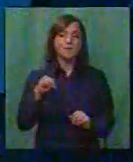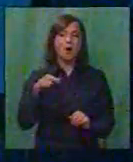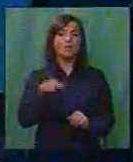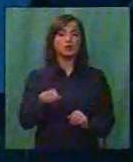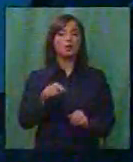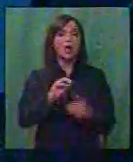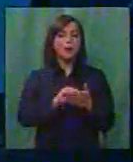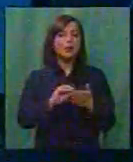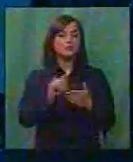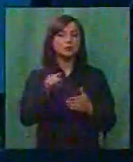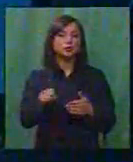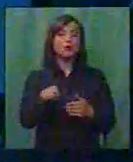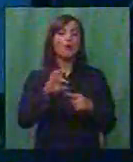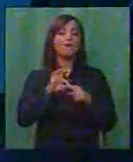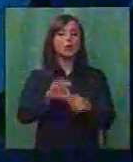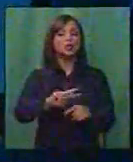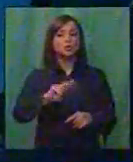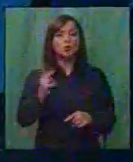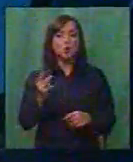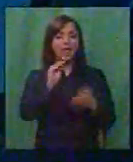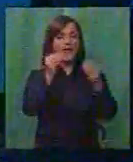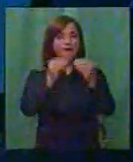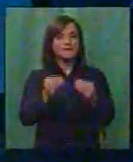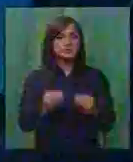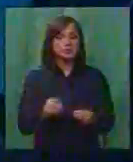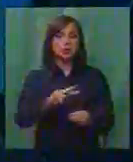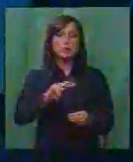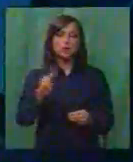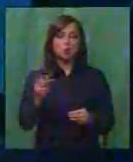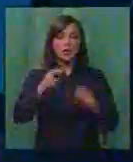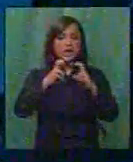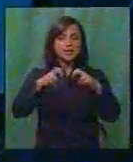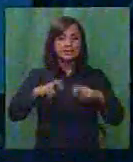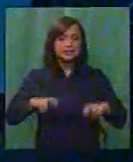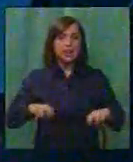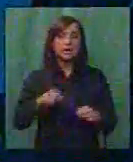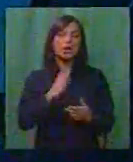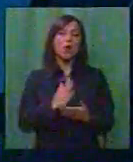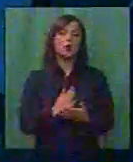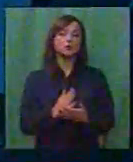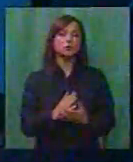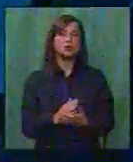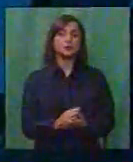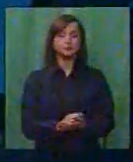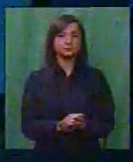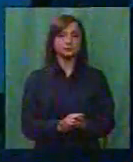представки, туку води и други евиденцији, вршими и други истраги, односно